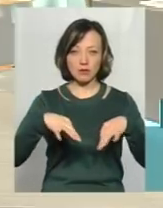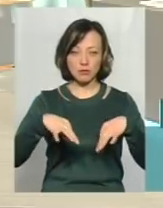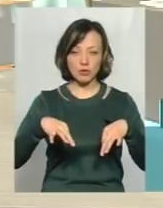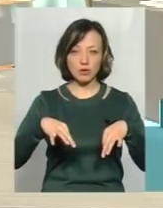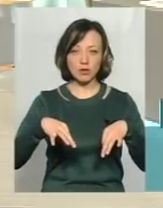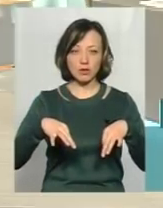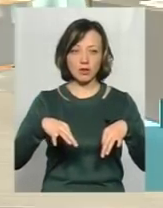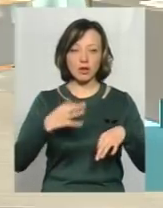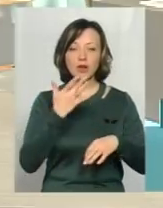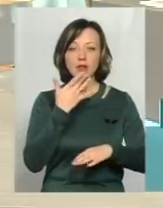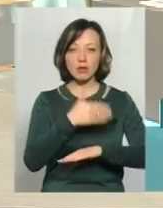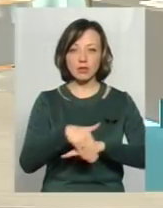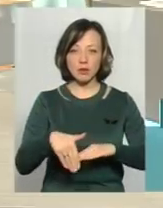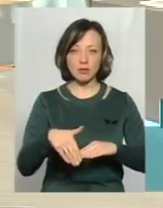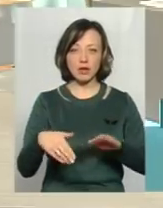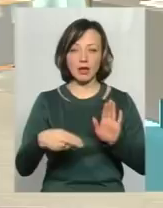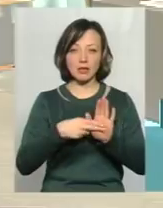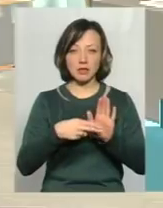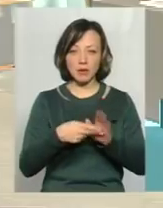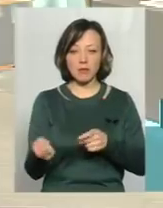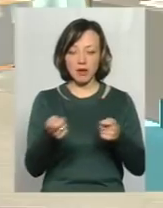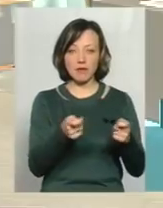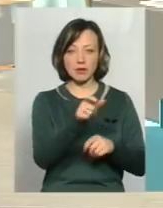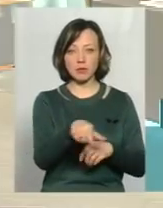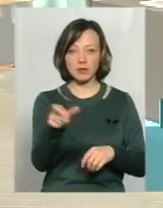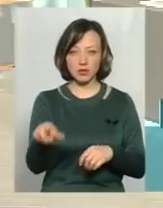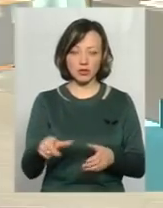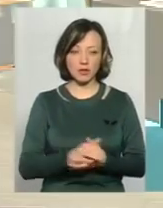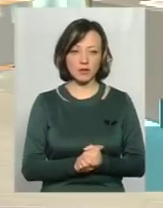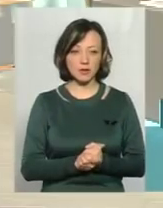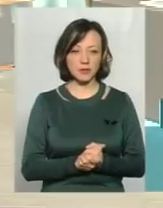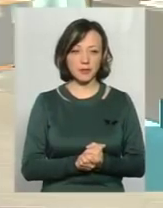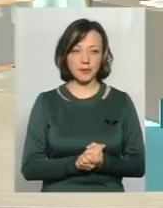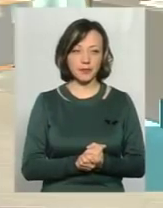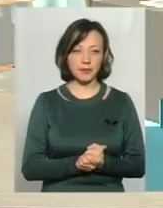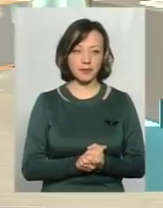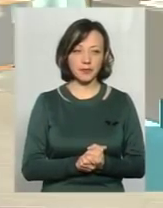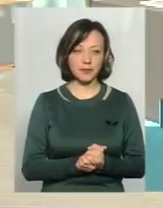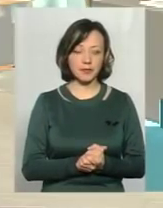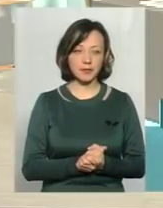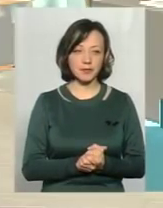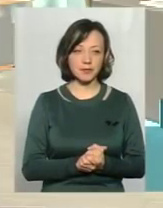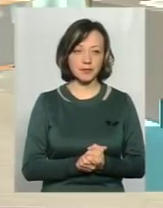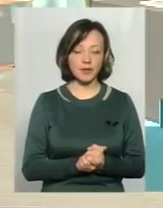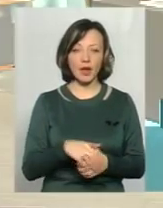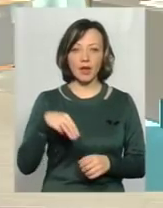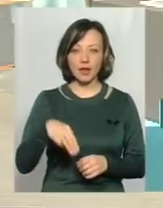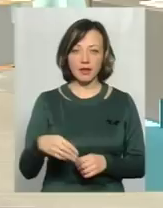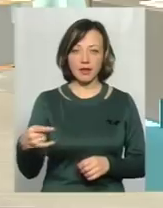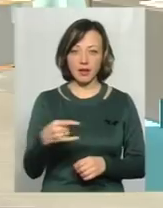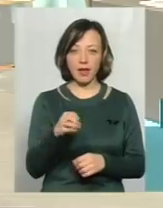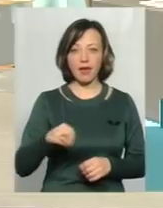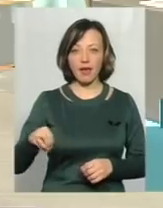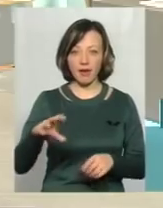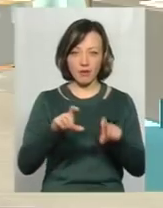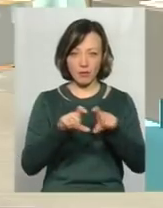на іноземній реєстрації здійснюють перевезення пасажирів в режимі таксі. Оце ми будемо в даному напрямку працювати. Таксисти на Євробляхах –